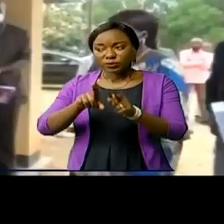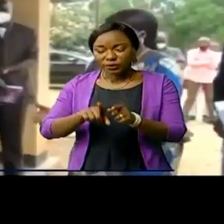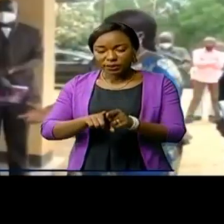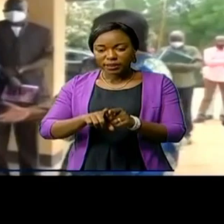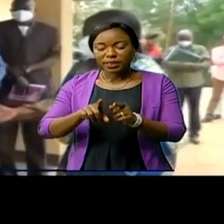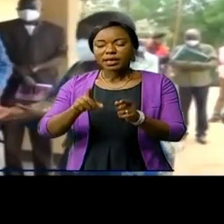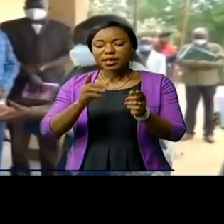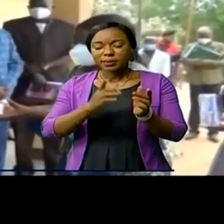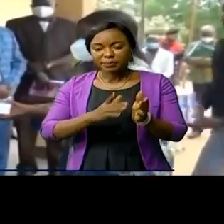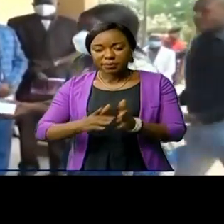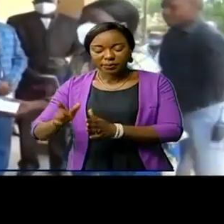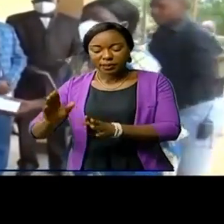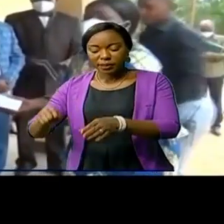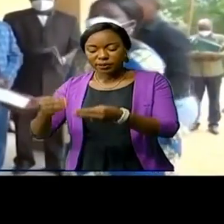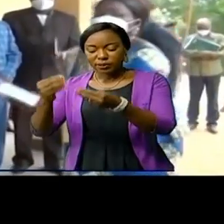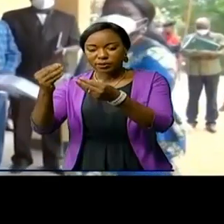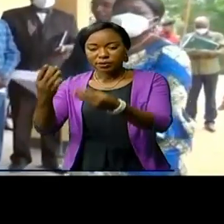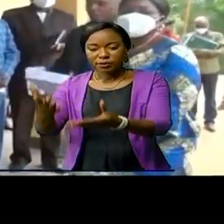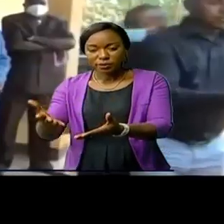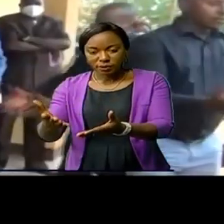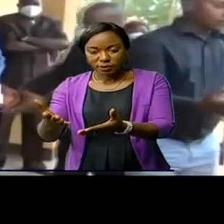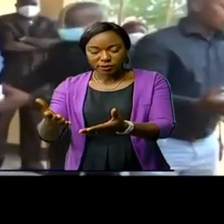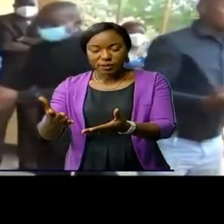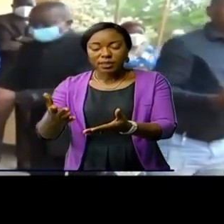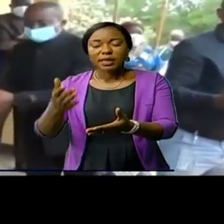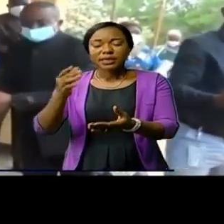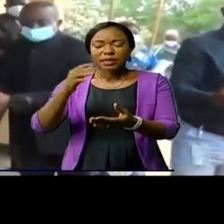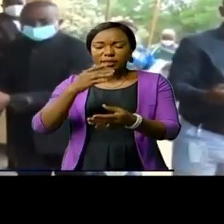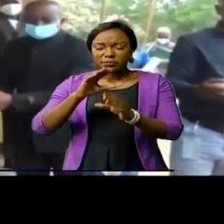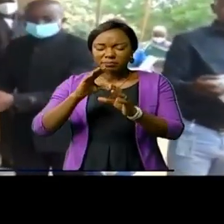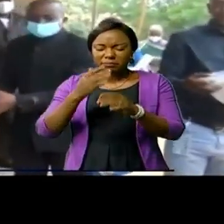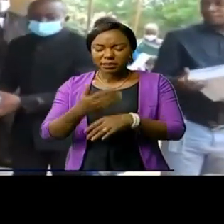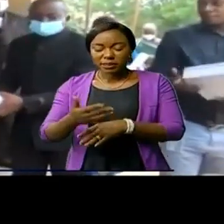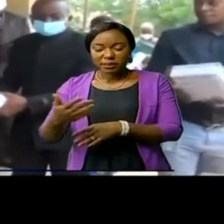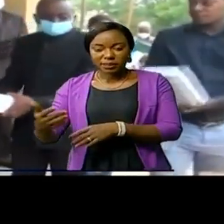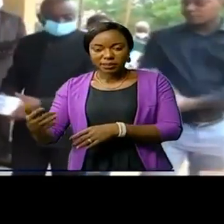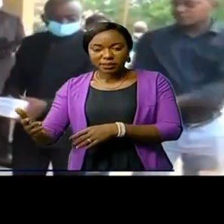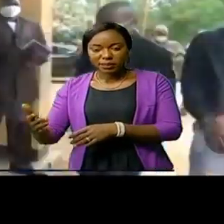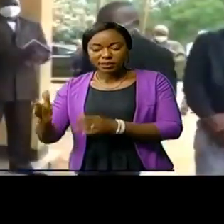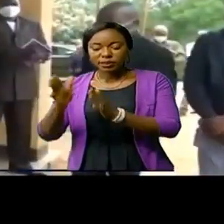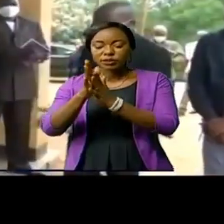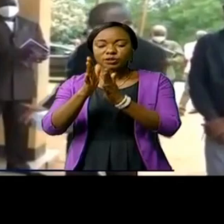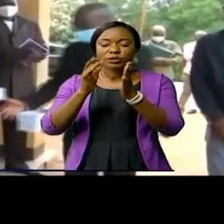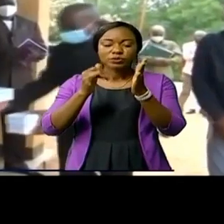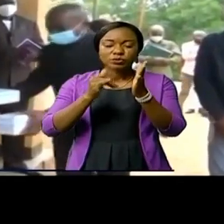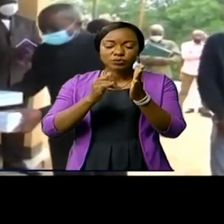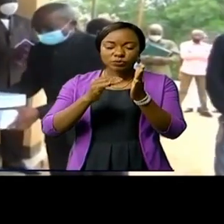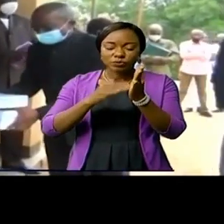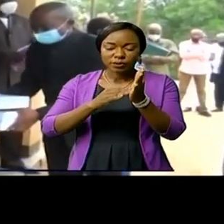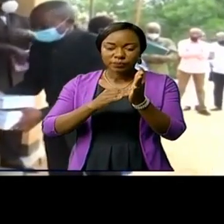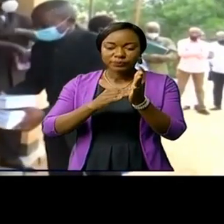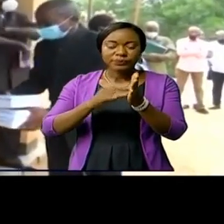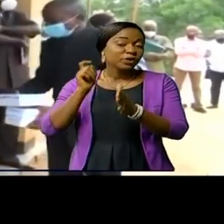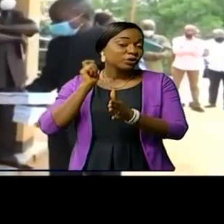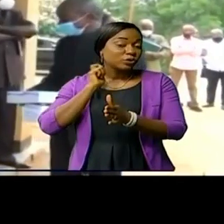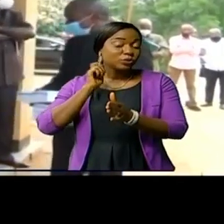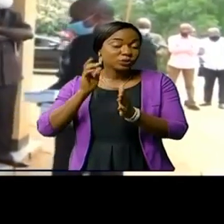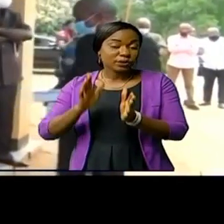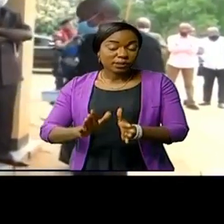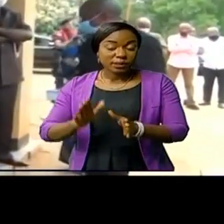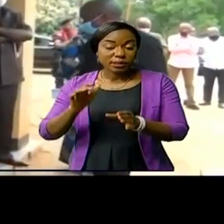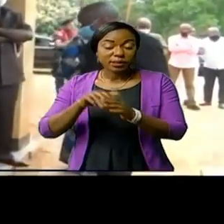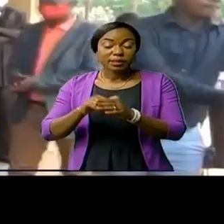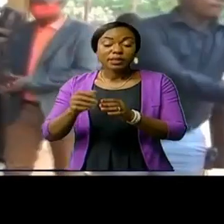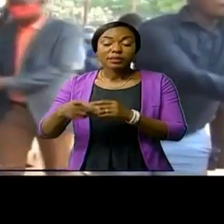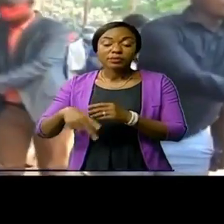a procédé à la remise des glycomètres et autres accessoires aux 18 médecins chefs de zone de santé de la province du Maniema et quelques